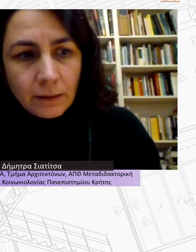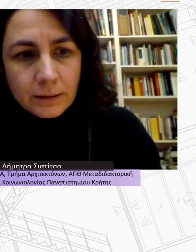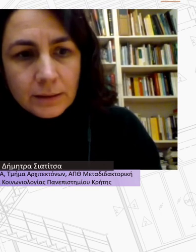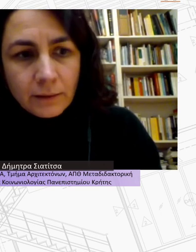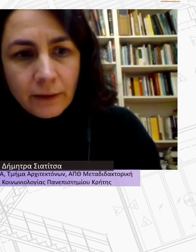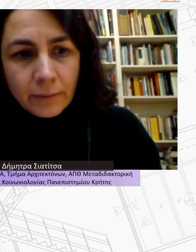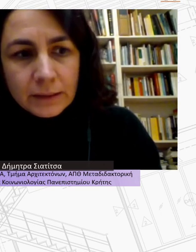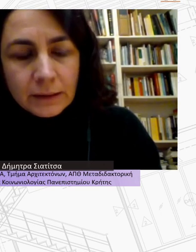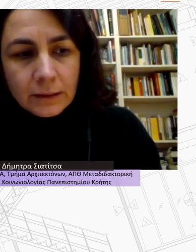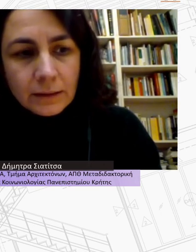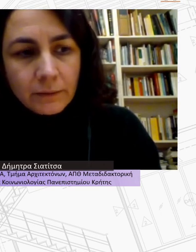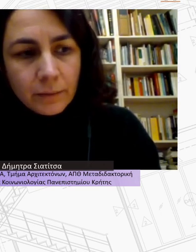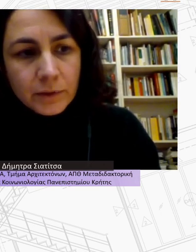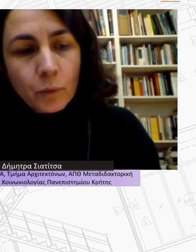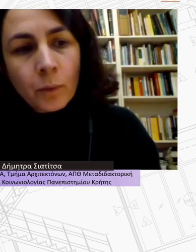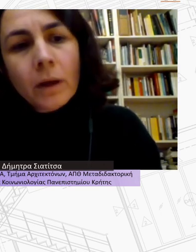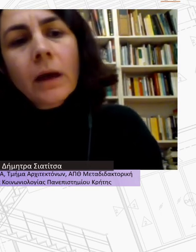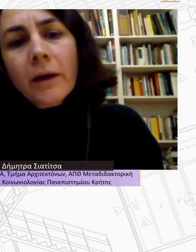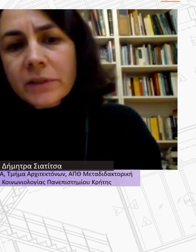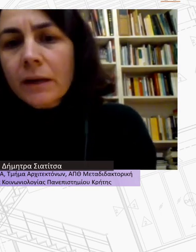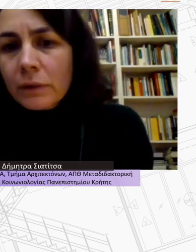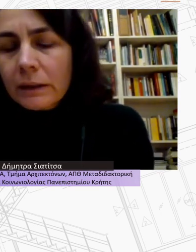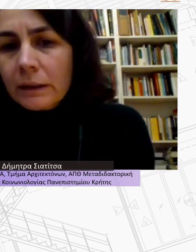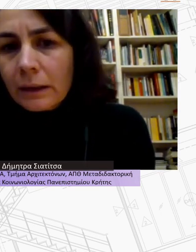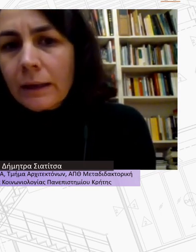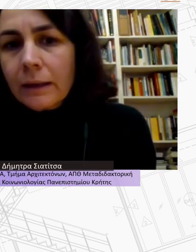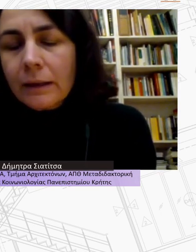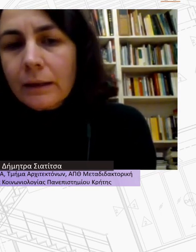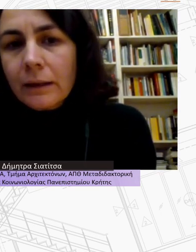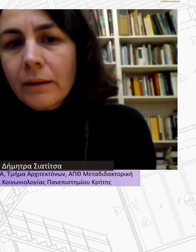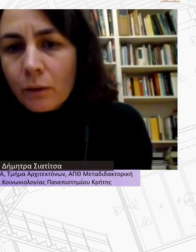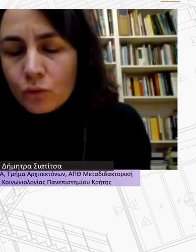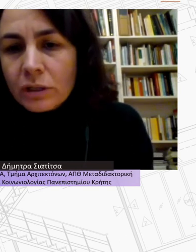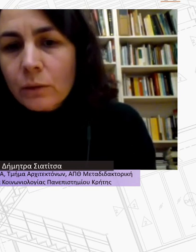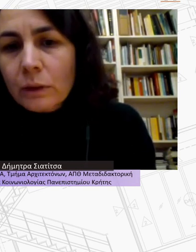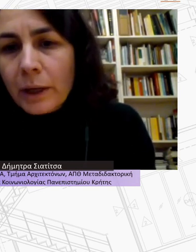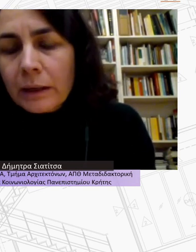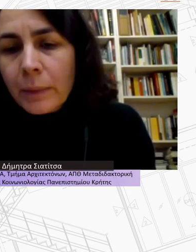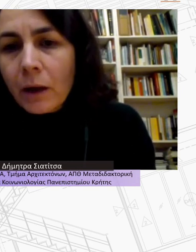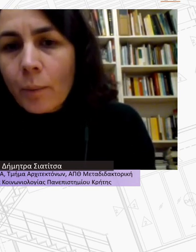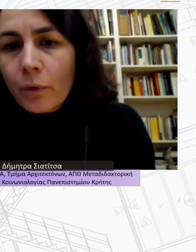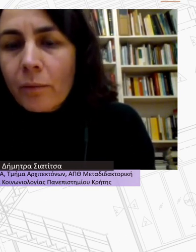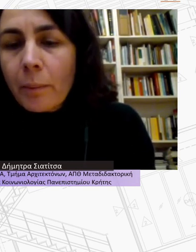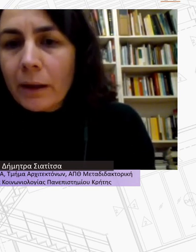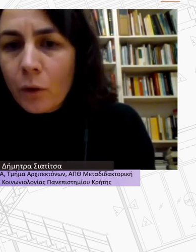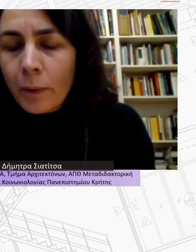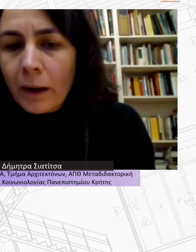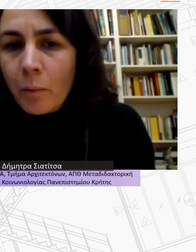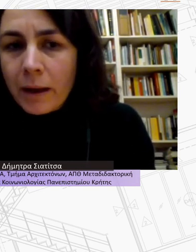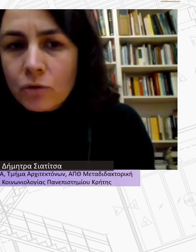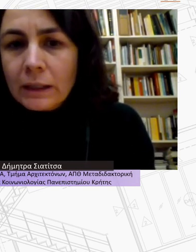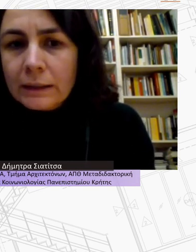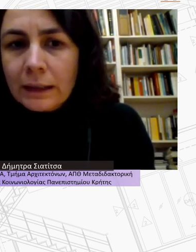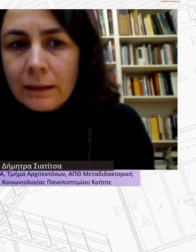διαδικασίες αναβάθμισης, ενεργειακής αναβάθμισης που αυξάνεται ή ήδη ακούστηκε ότι υπάρχει ένα μεγάλο απόθεμα παλιό,